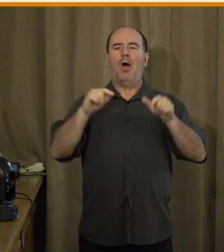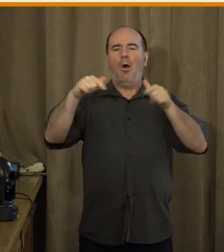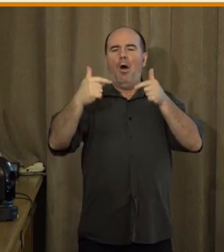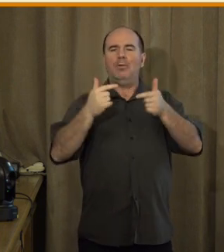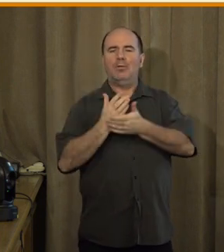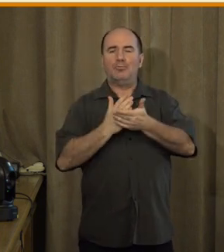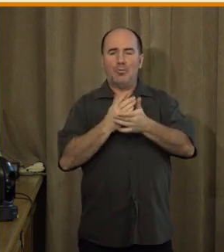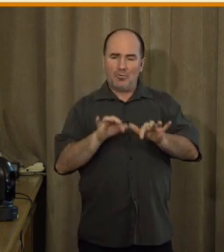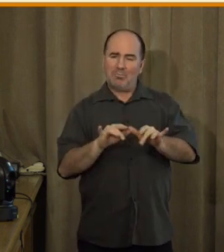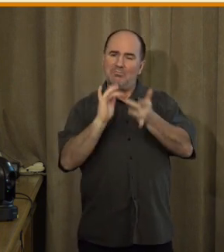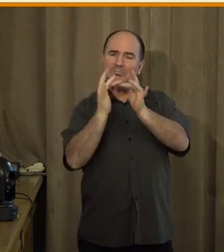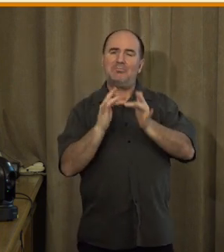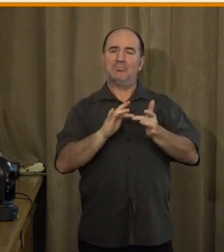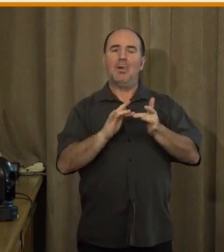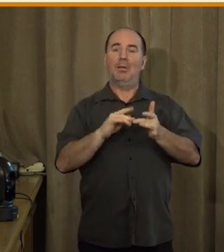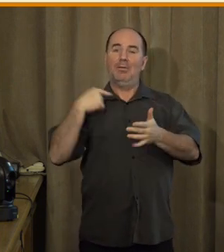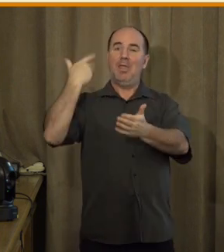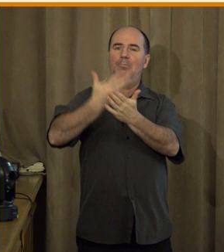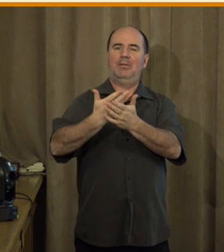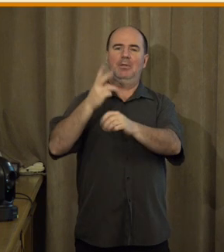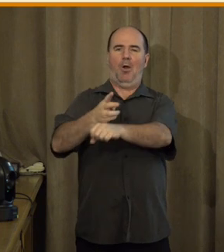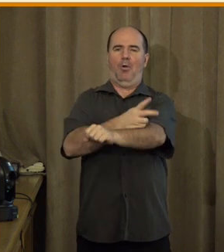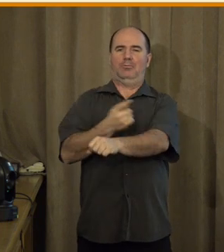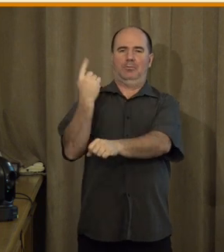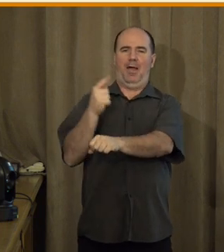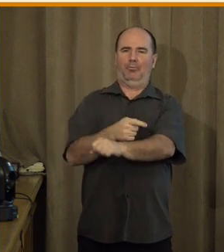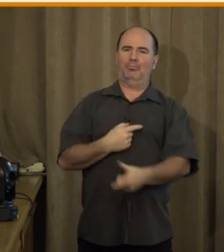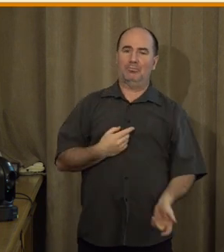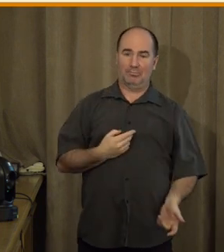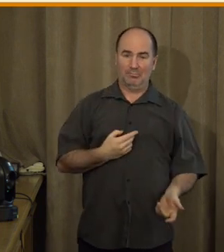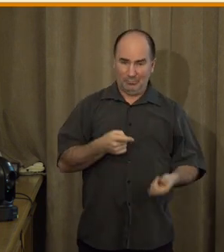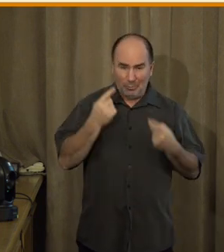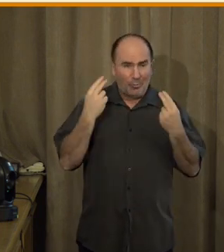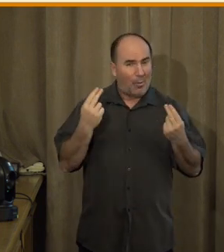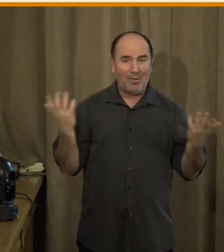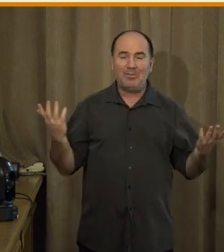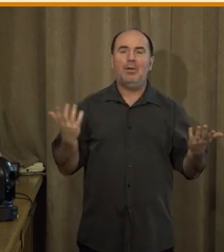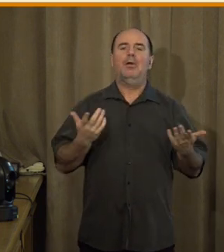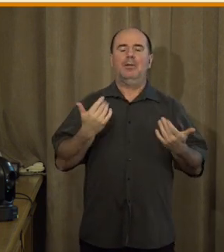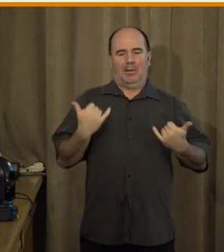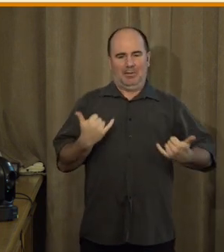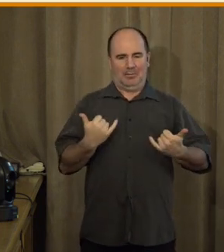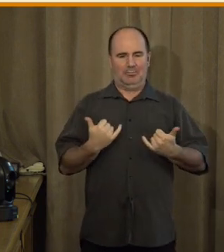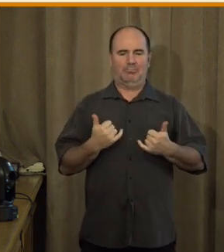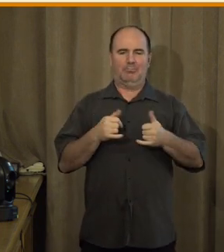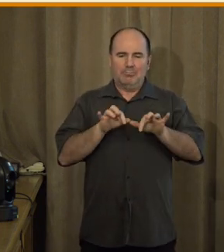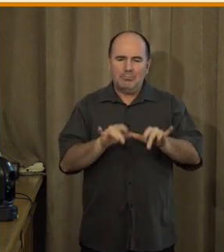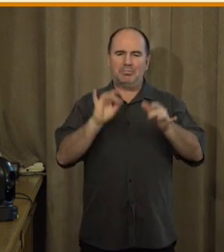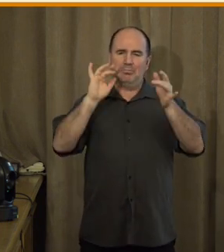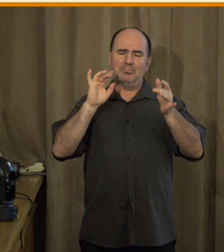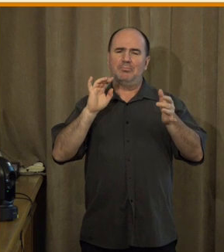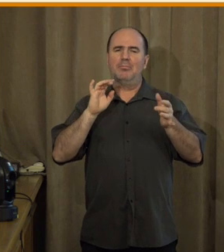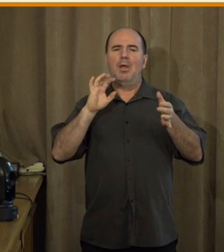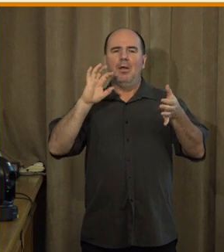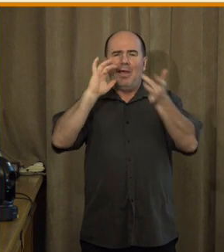To je naprosto klíčové, protože v době digitalizace je tento